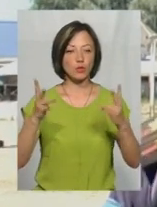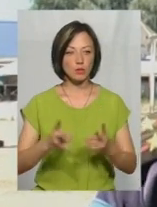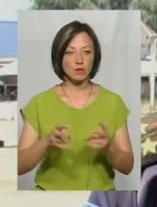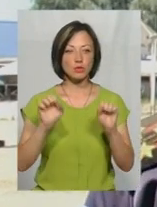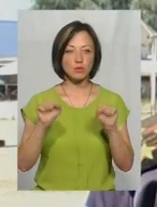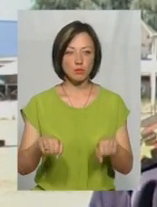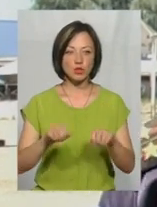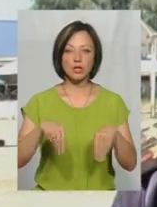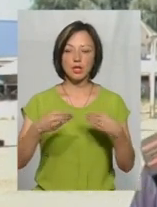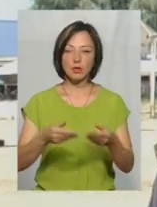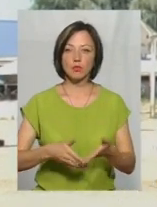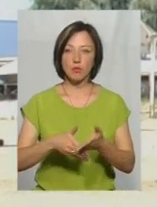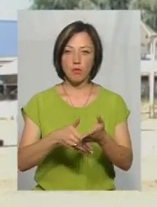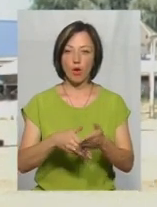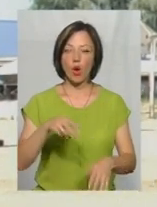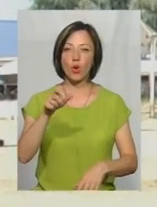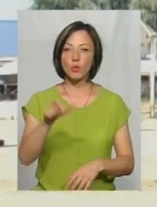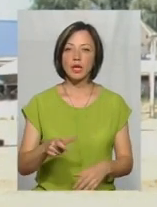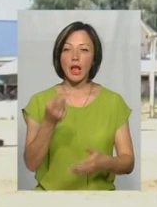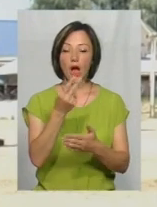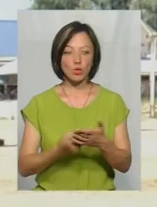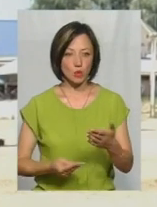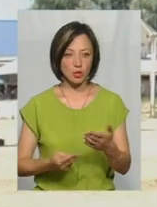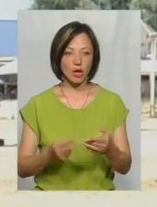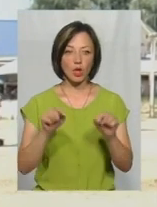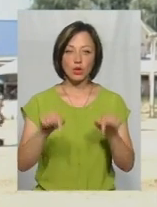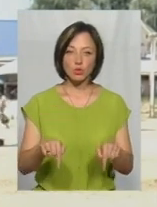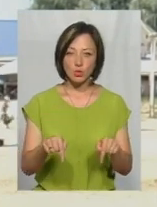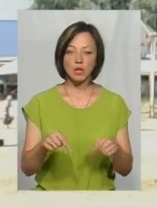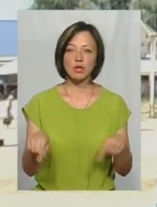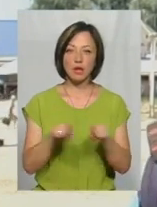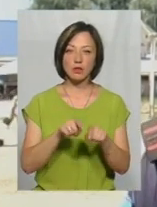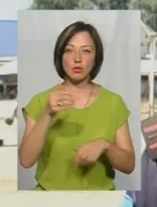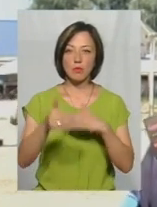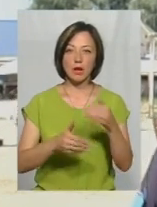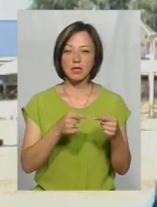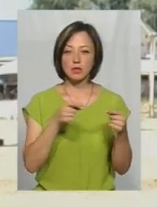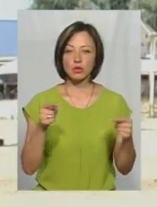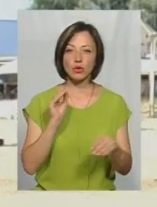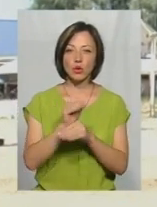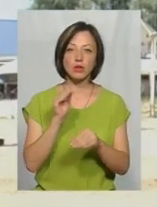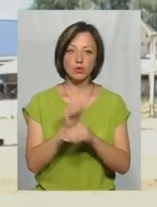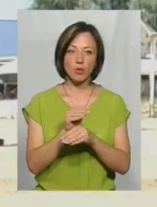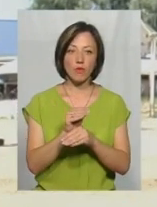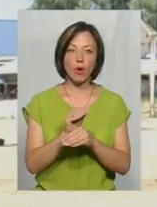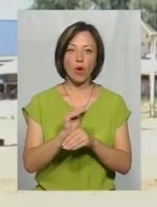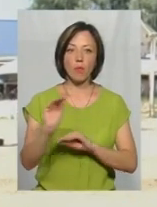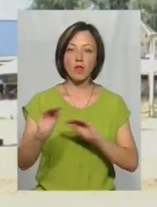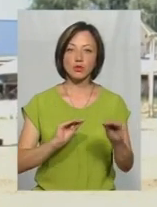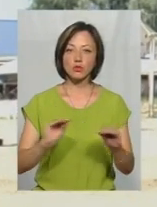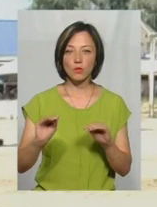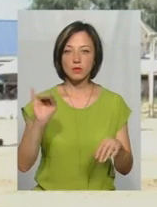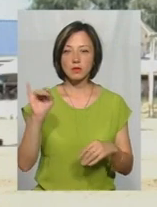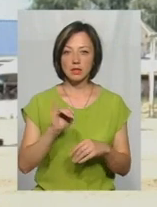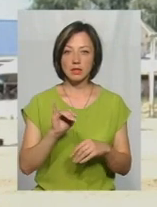може надати допомогу людині, яка тонить. Тут також на купальний сезон додатково ще облаштовуються і